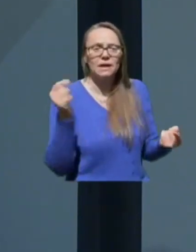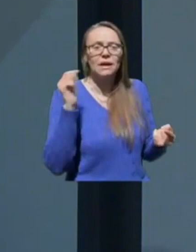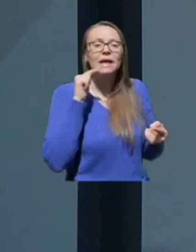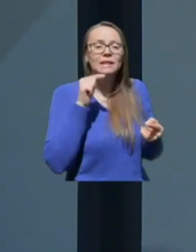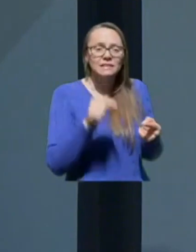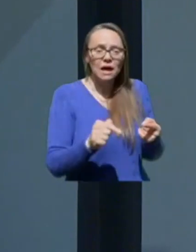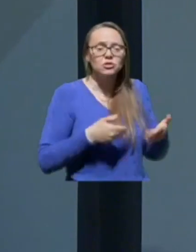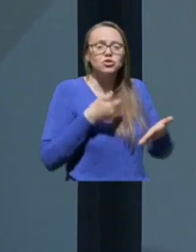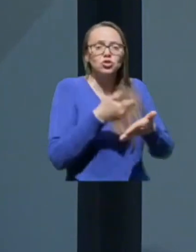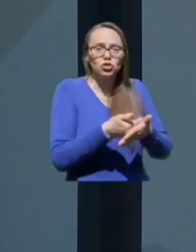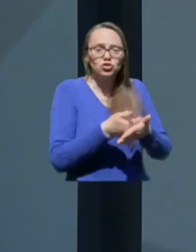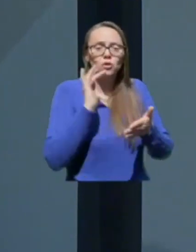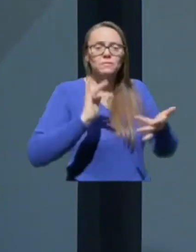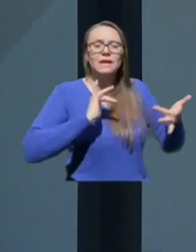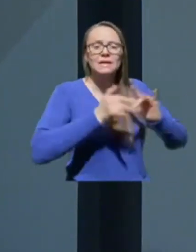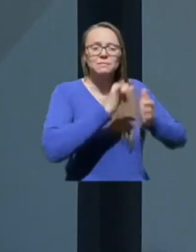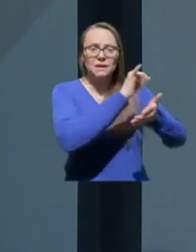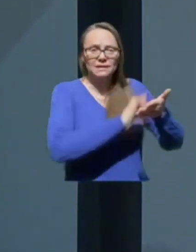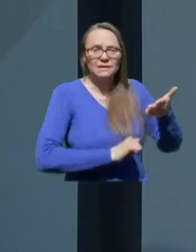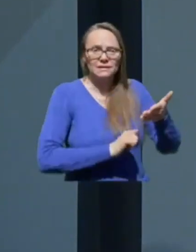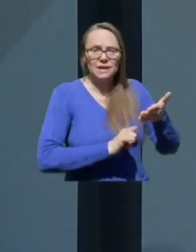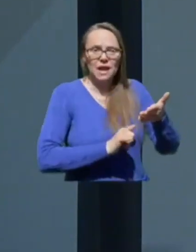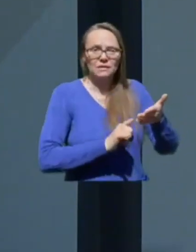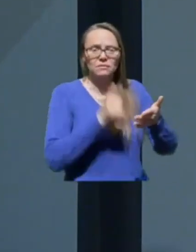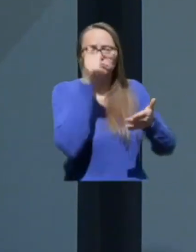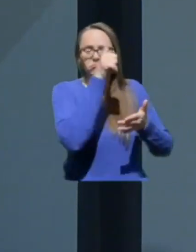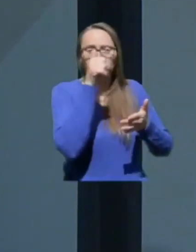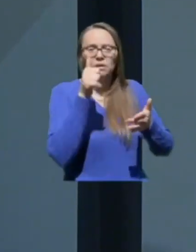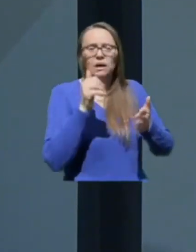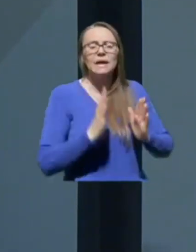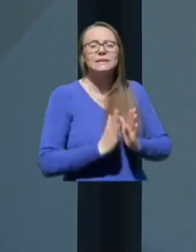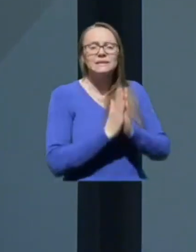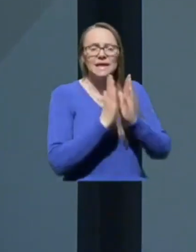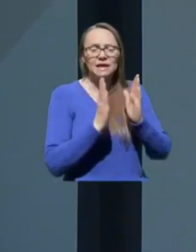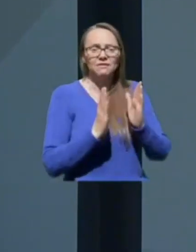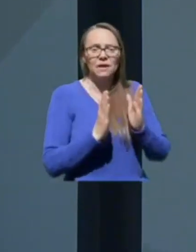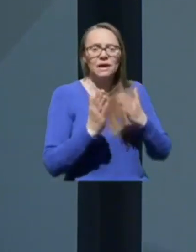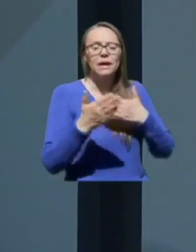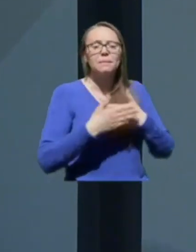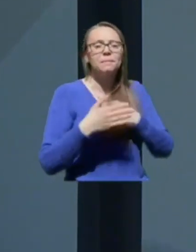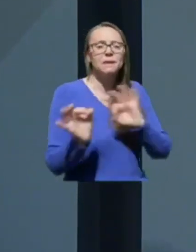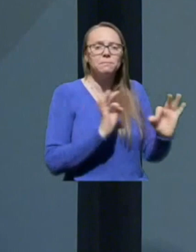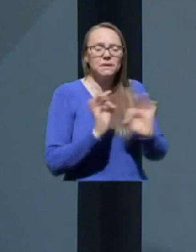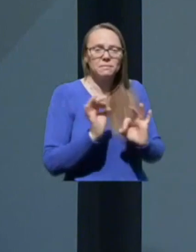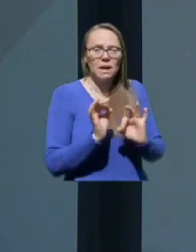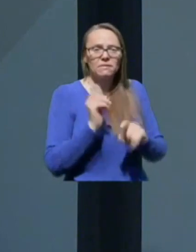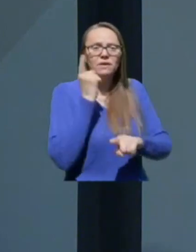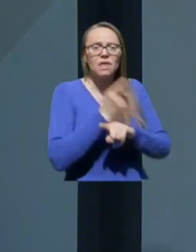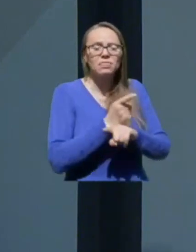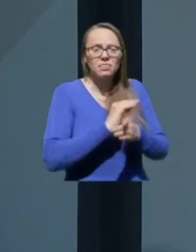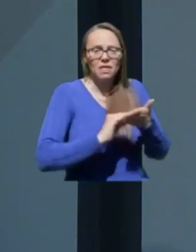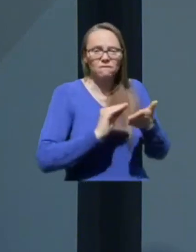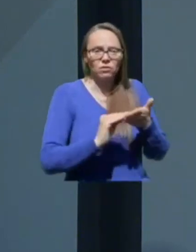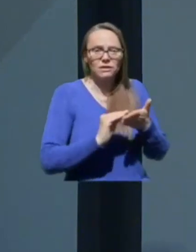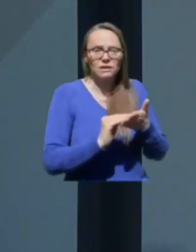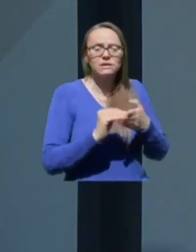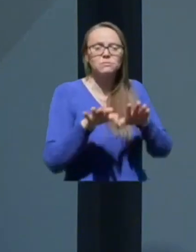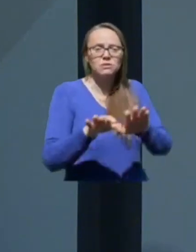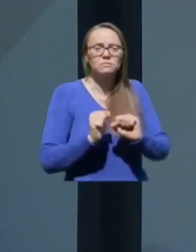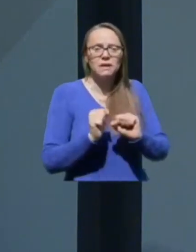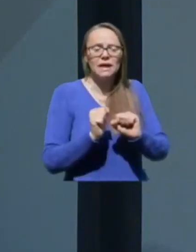sodostopna na spletni strani katoliške crkve. Pri pripravi navodil smo izhajali stališča